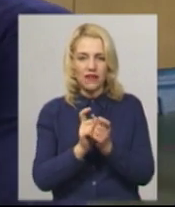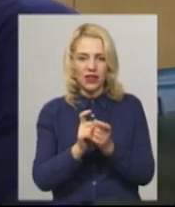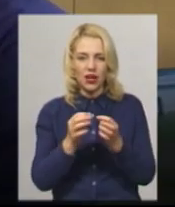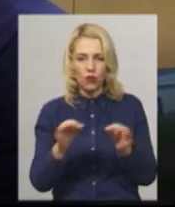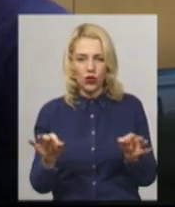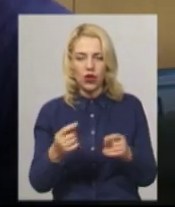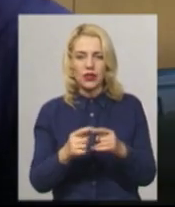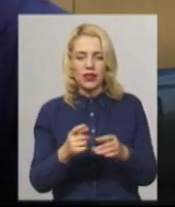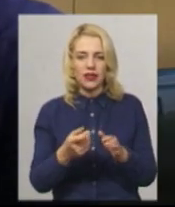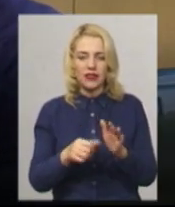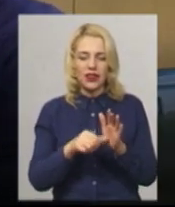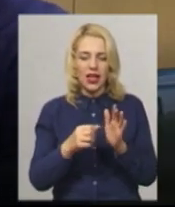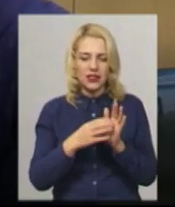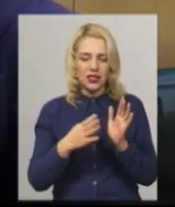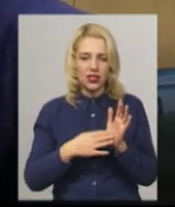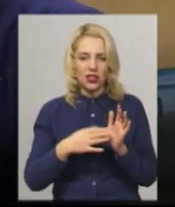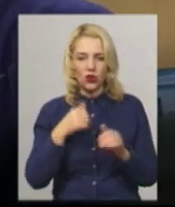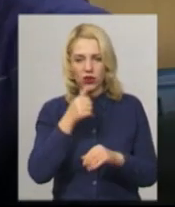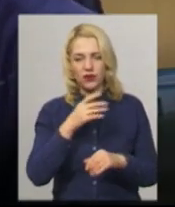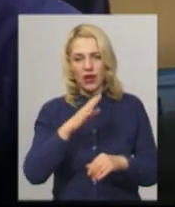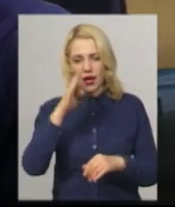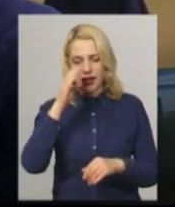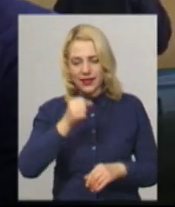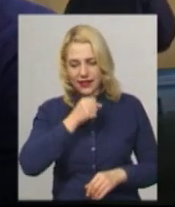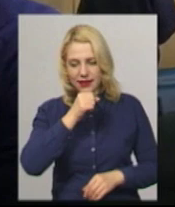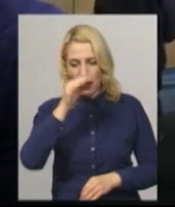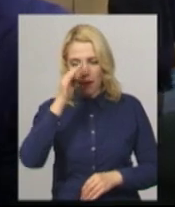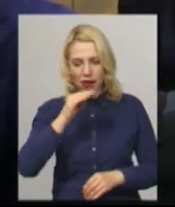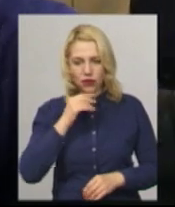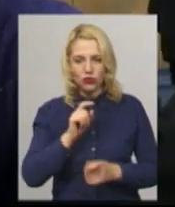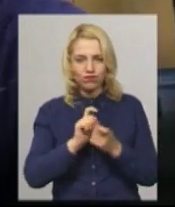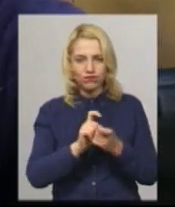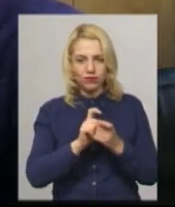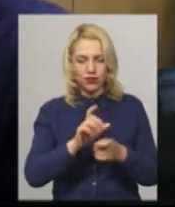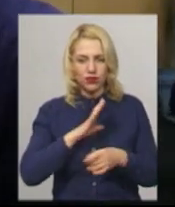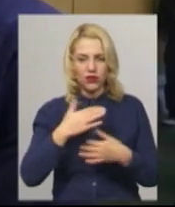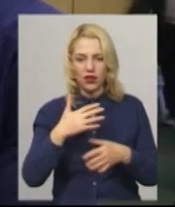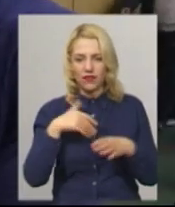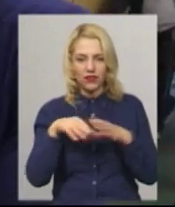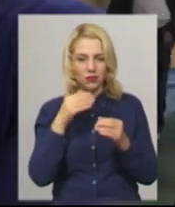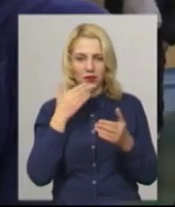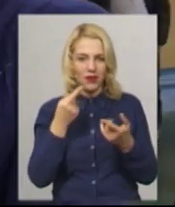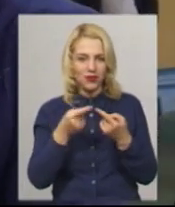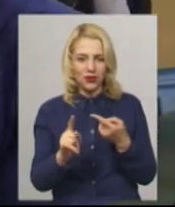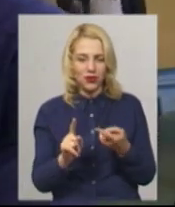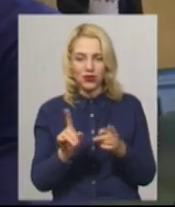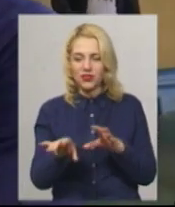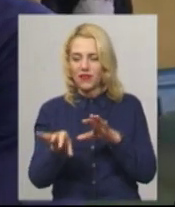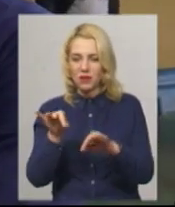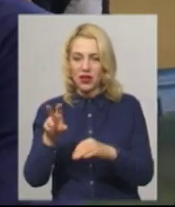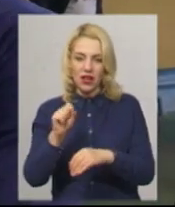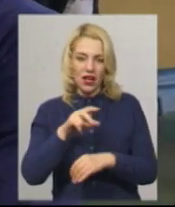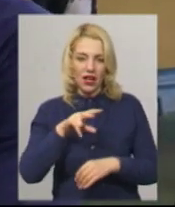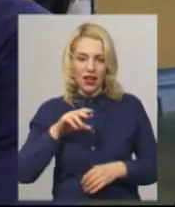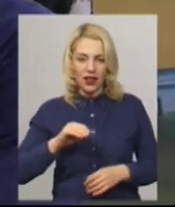«Сім'я була така борцівська, що і дід, і тато боровся, то в мене, можна сказати, і вибори не було, щось вибирати. Але